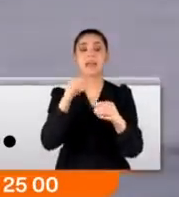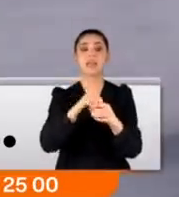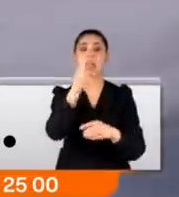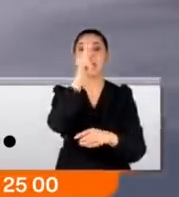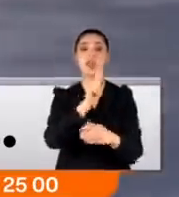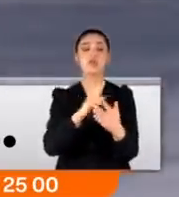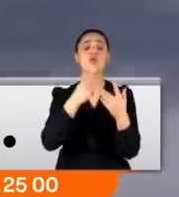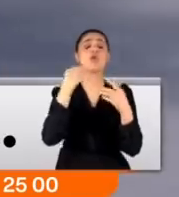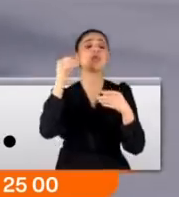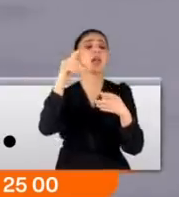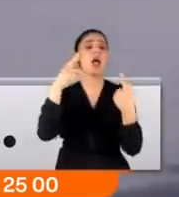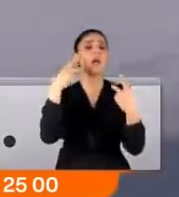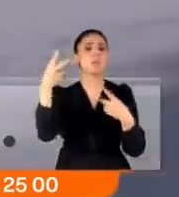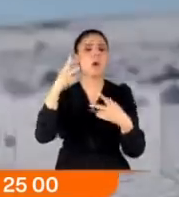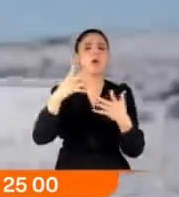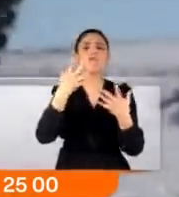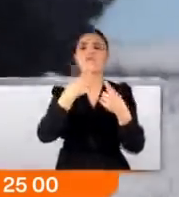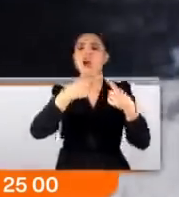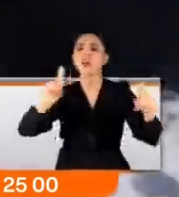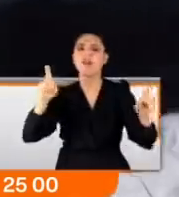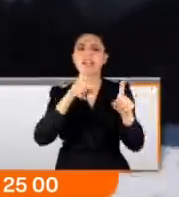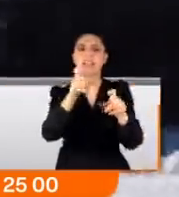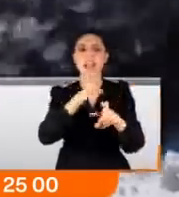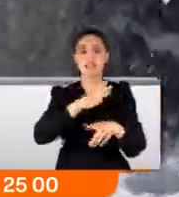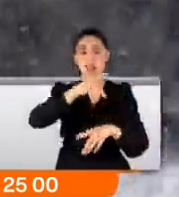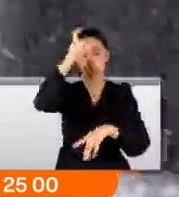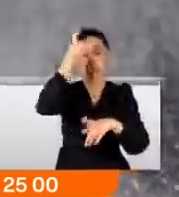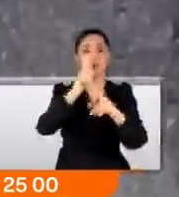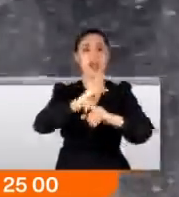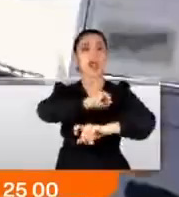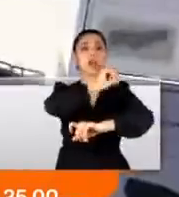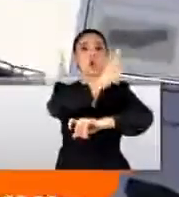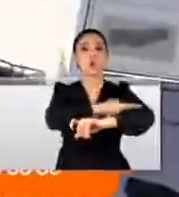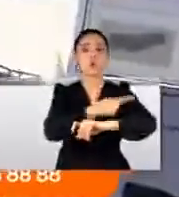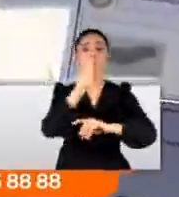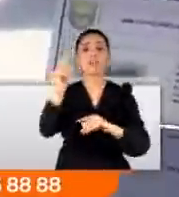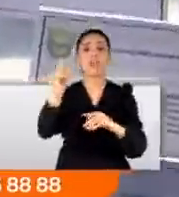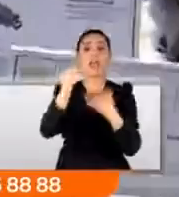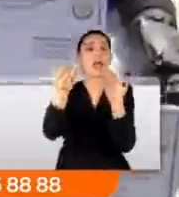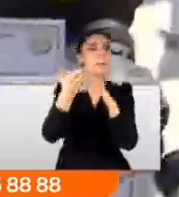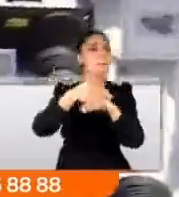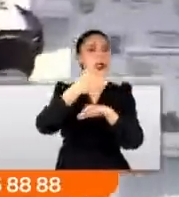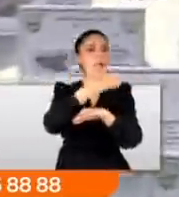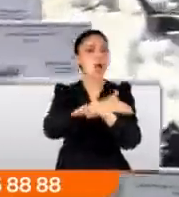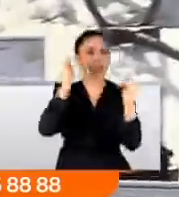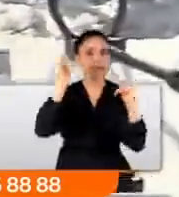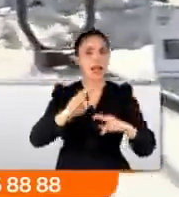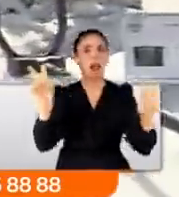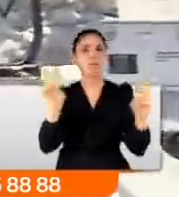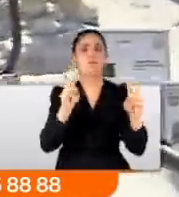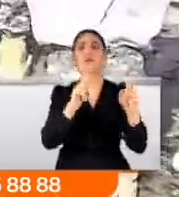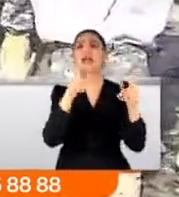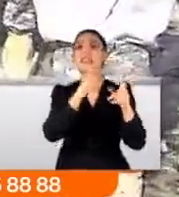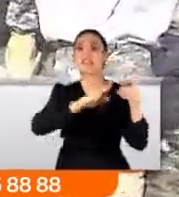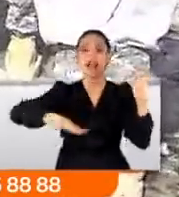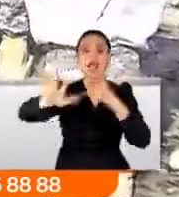'e yakın farklı cins ve çapta silah kullanıldı. Türk Silahlı Kuvvetleri'nin envanterine kısa süre önce giren modern silah ve araçlar